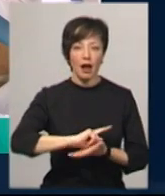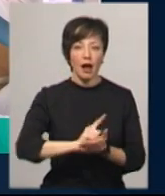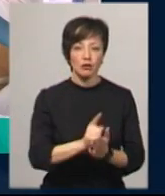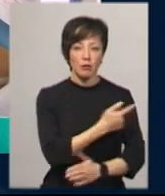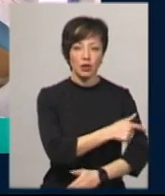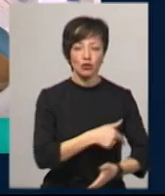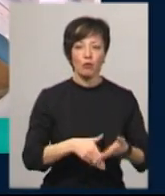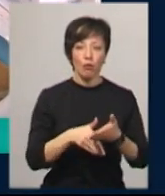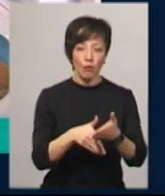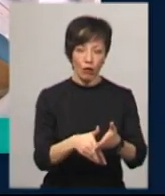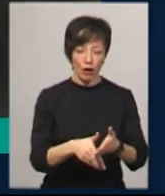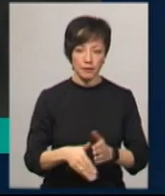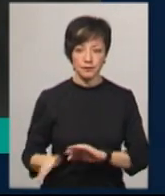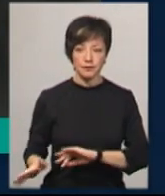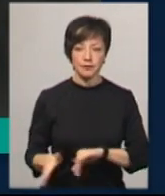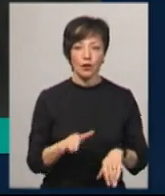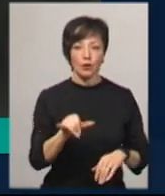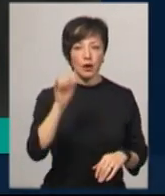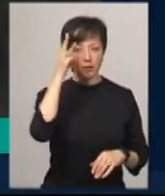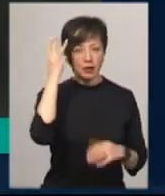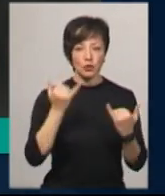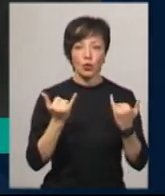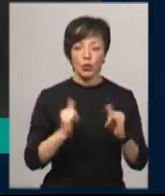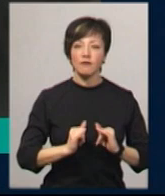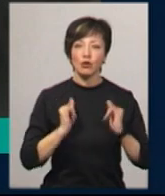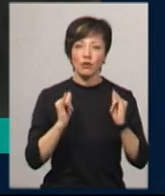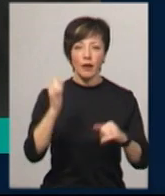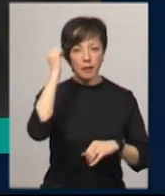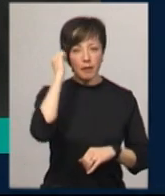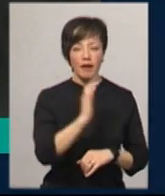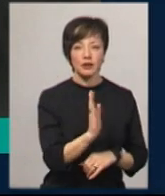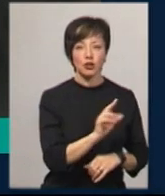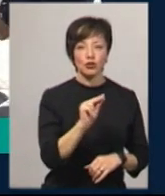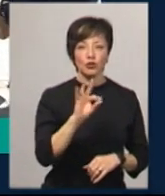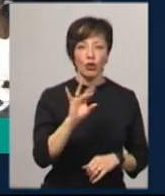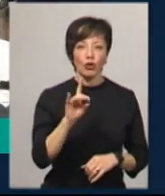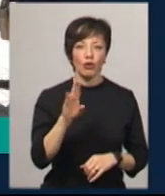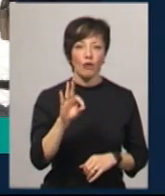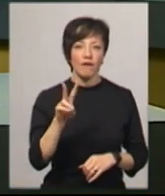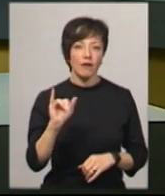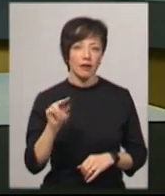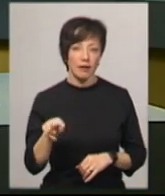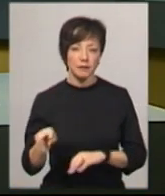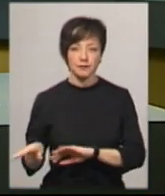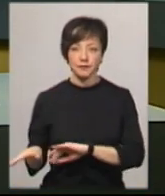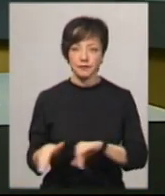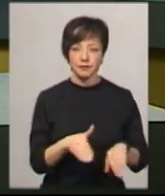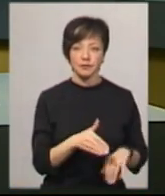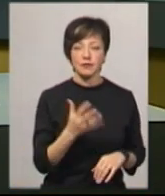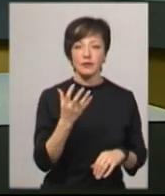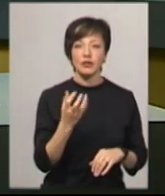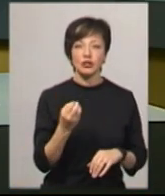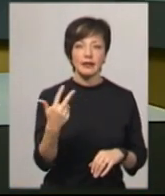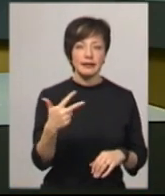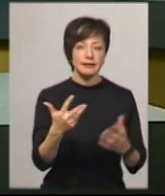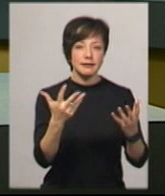медичної допомоги та медицини катастроф. У Хмельницькому сьогодні вшанувала пам'ять В'ячеслава Чорновола. Ще на 30